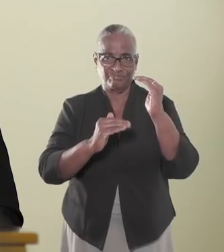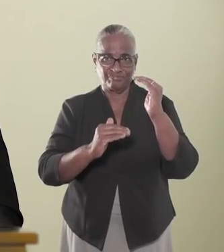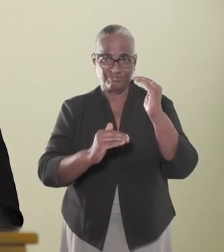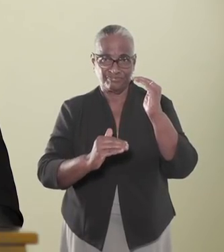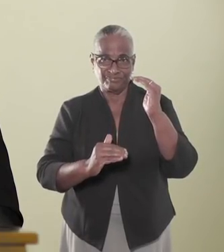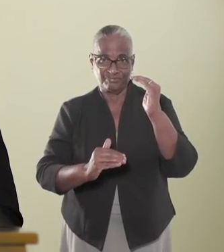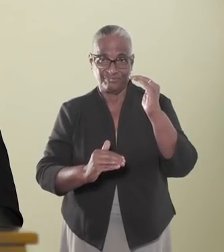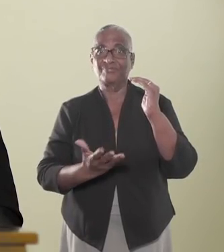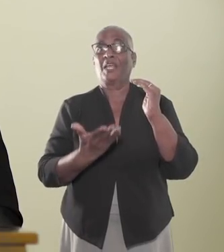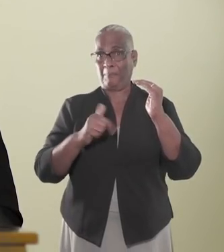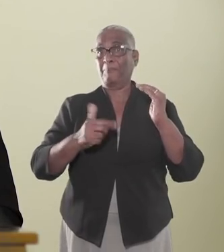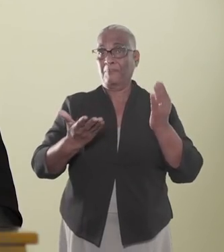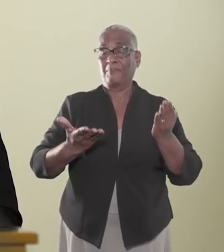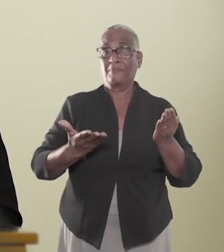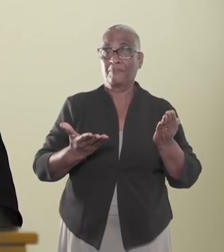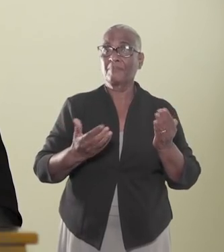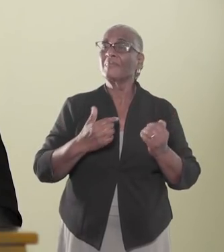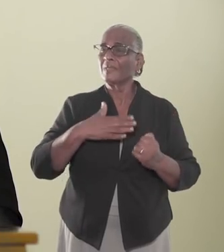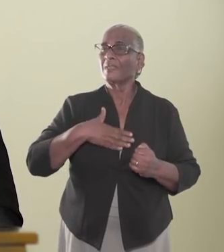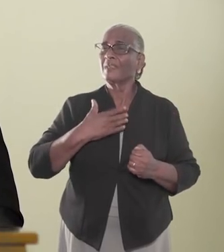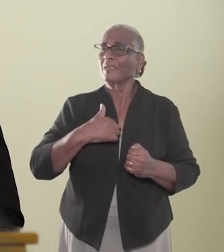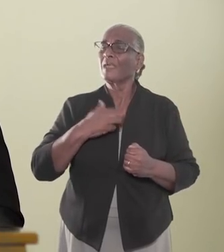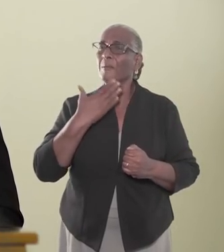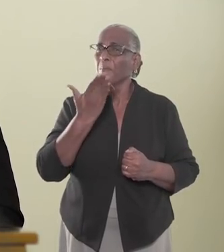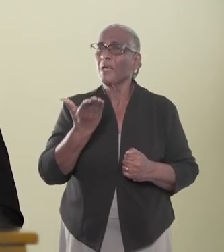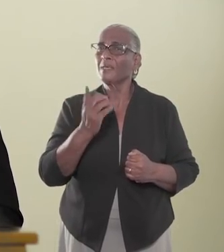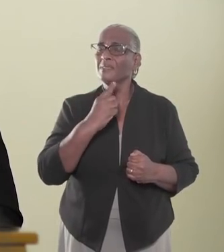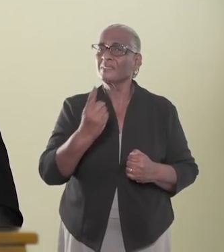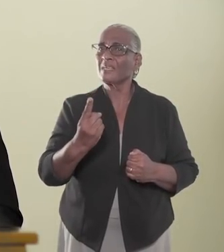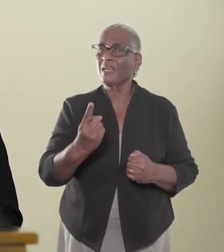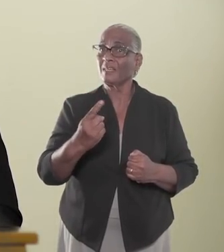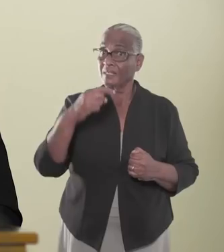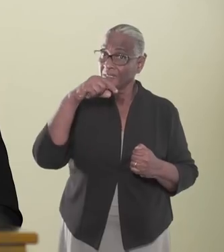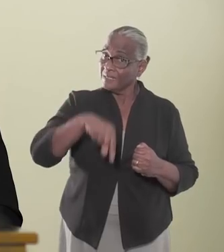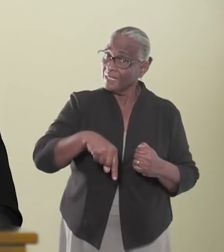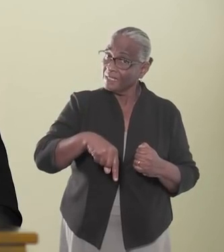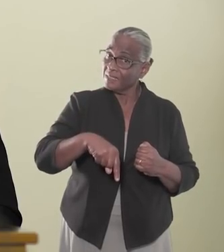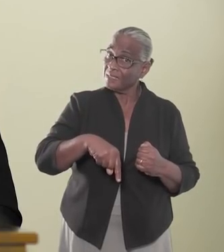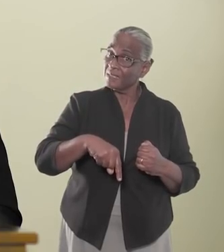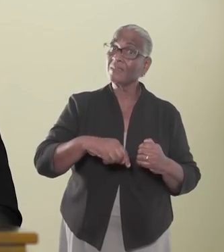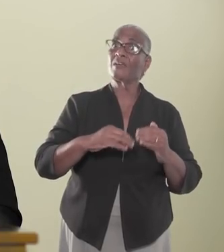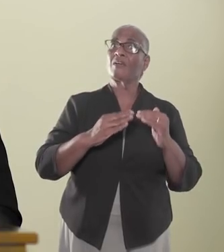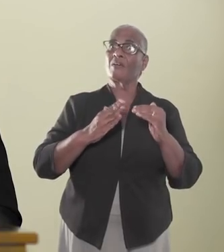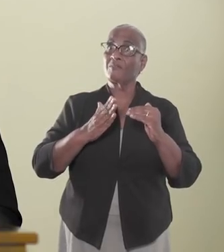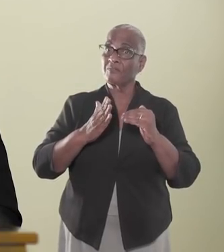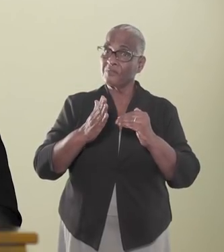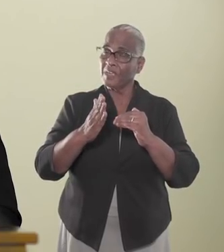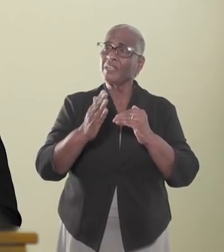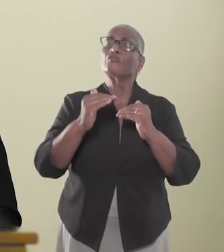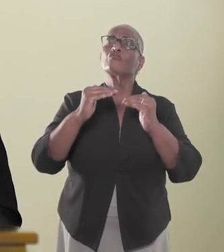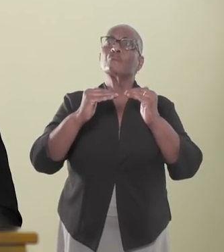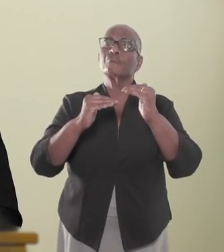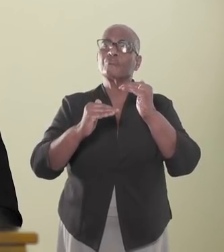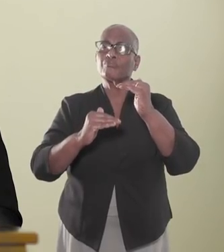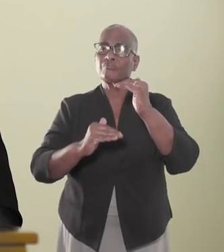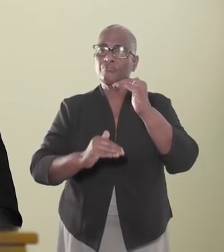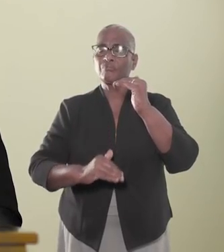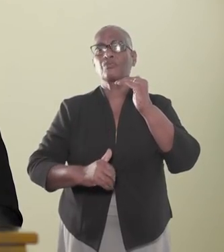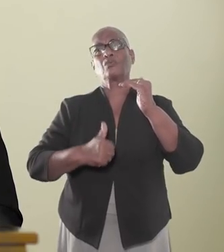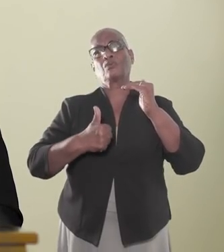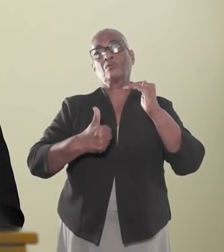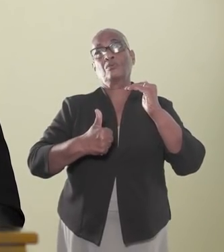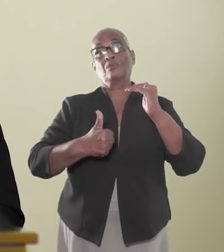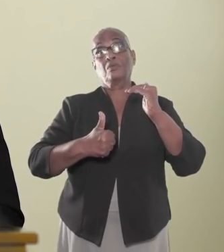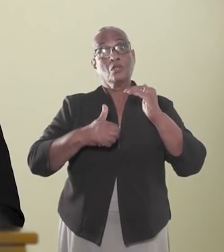dalende trend met hoopvolle cijfers was. Ik mag u mededelen dat deze trend zich verder heeft voortgezet.